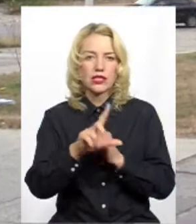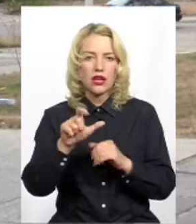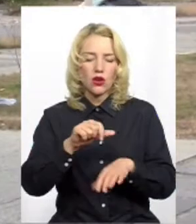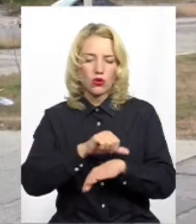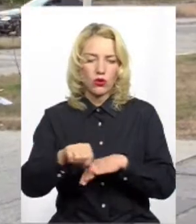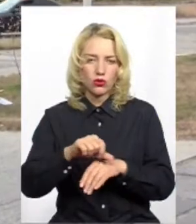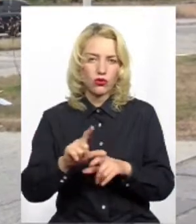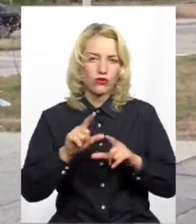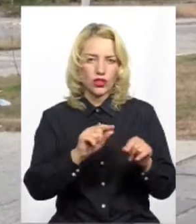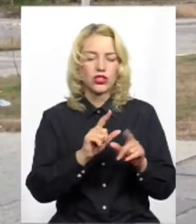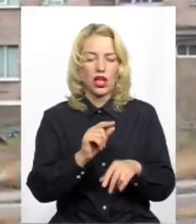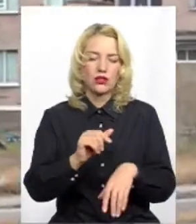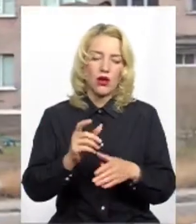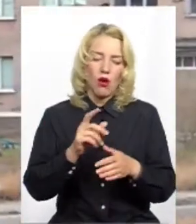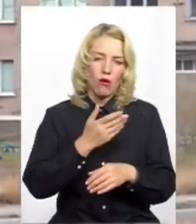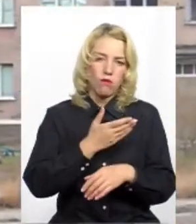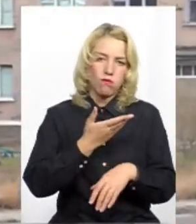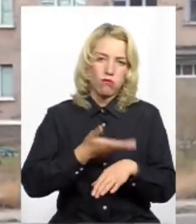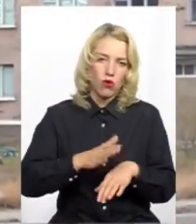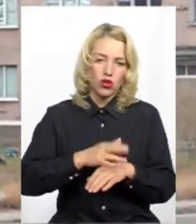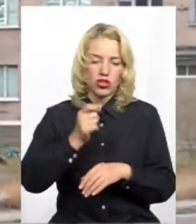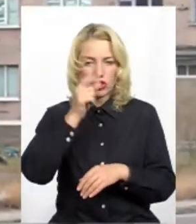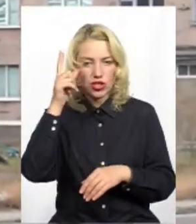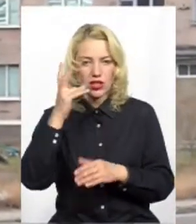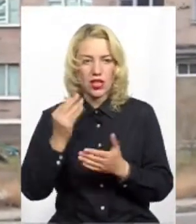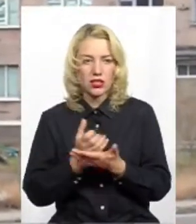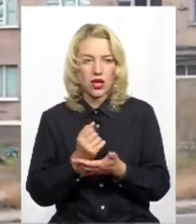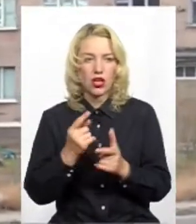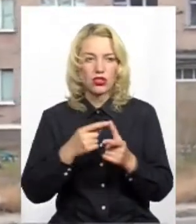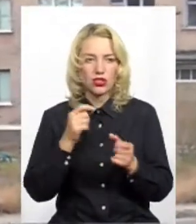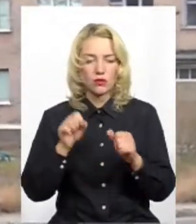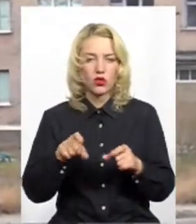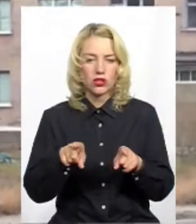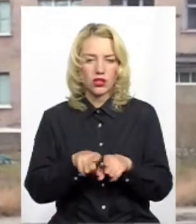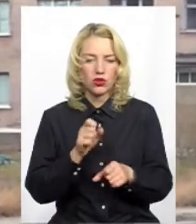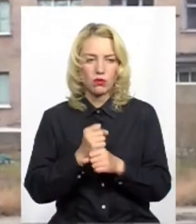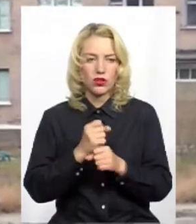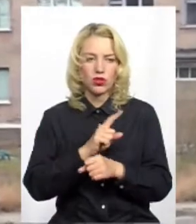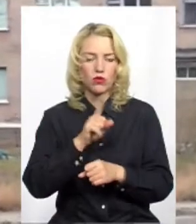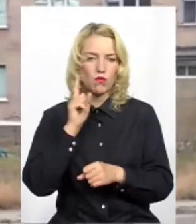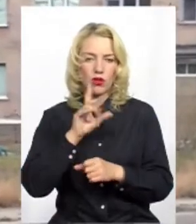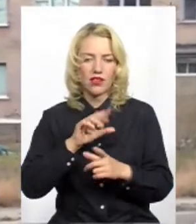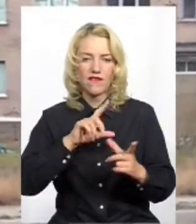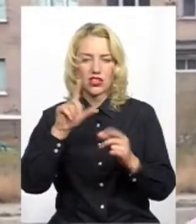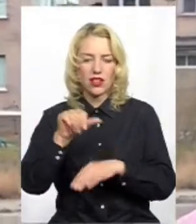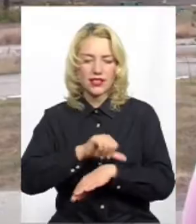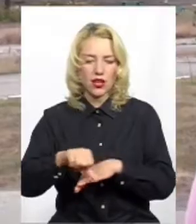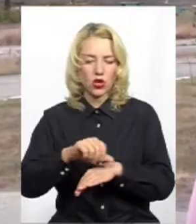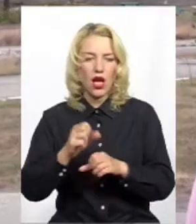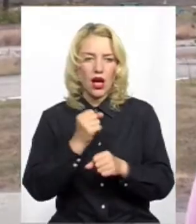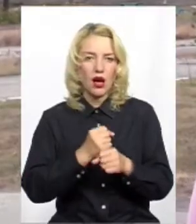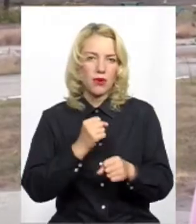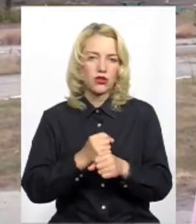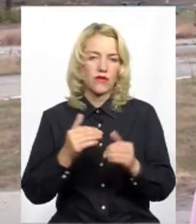Польщу, в Чехію на заробітки. Чи зможуть вони зробити так, щоб молодь не виїжджала за кордон, а робила вдома